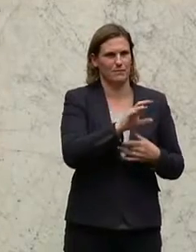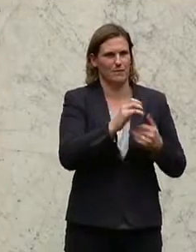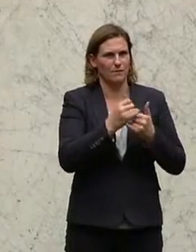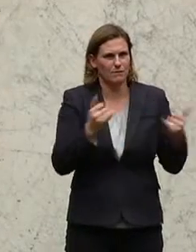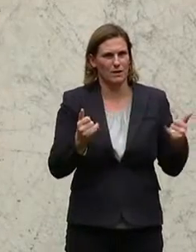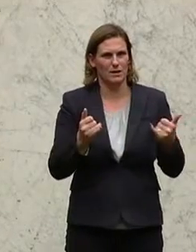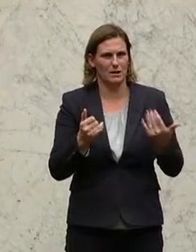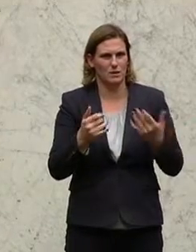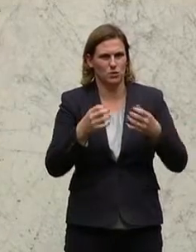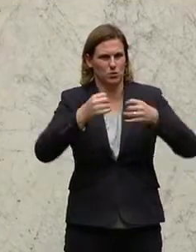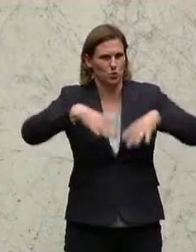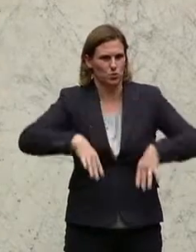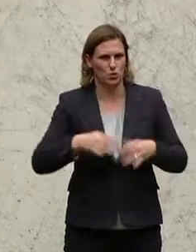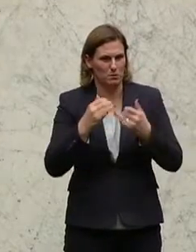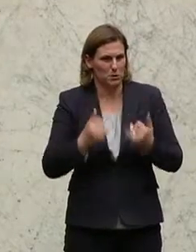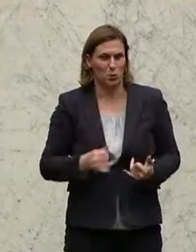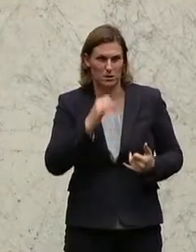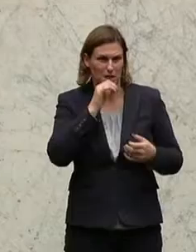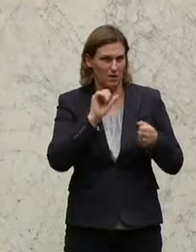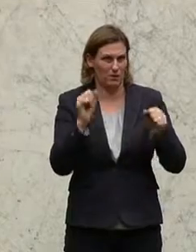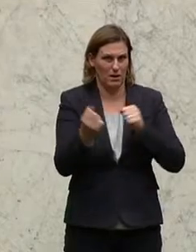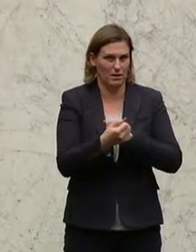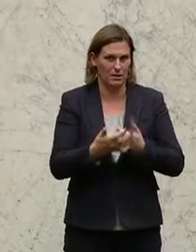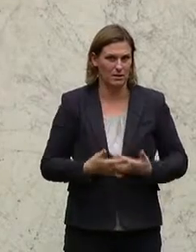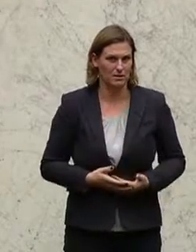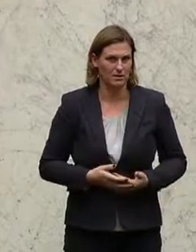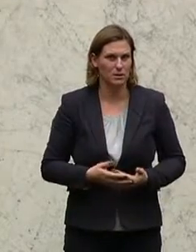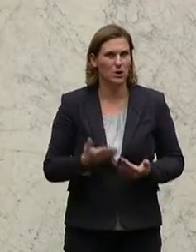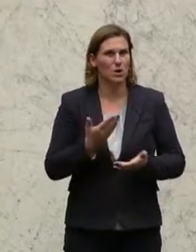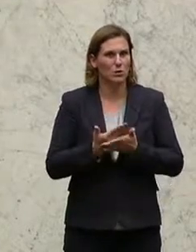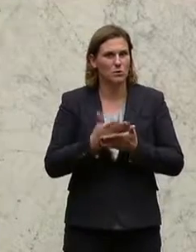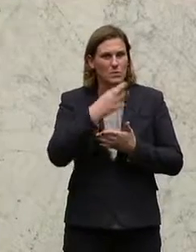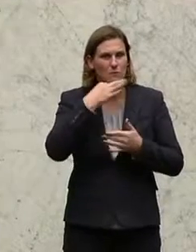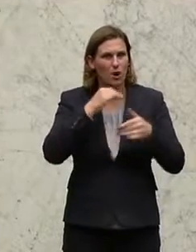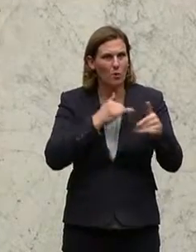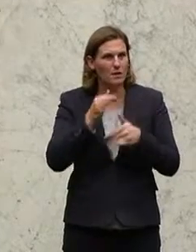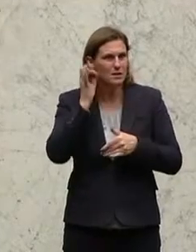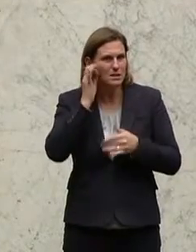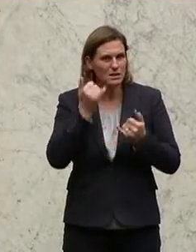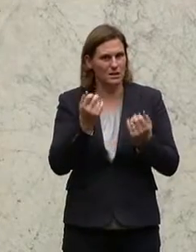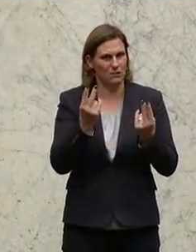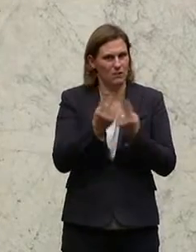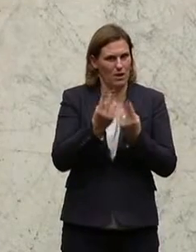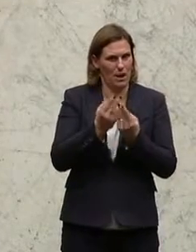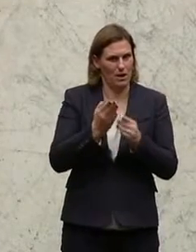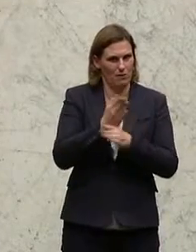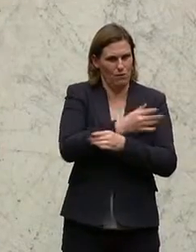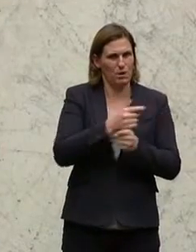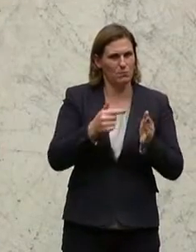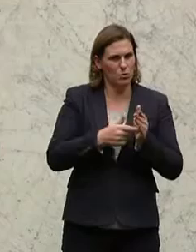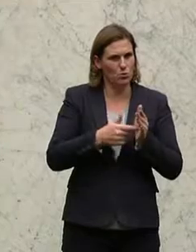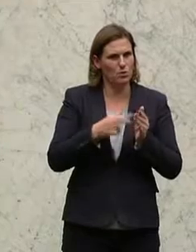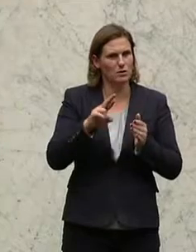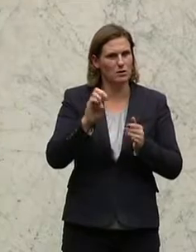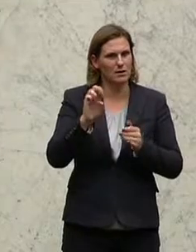wir bis heute nicht in der Lage waren zu ändern. Und darum, Frau Ministerin, Ihr Vergleich jetzt beim vorhergehenden Punkt mit dem Revisor